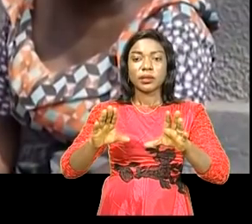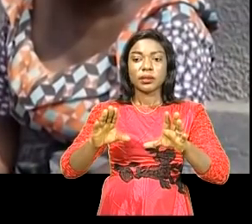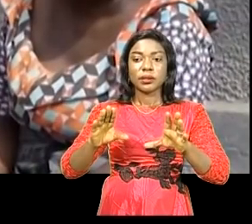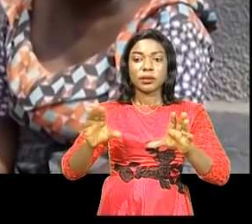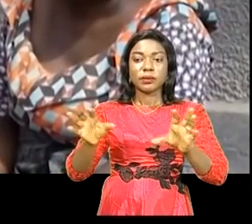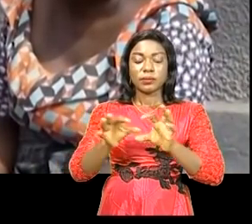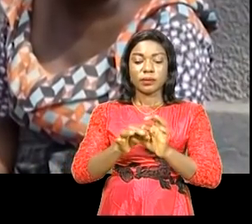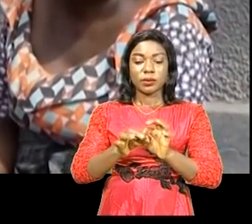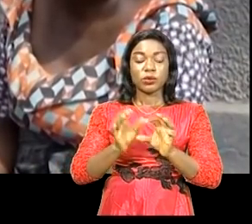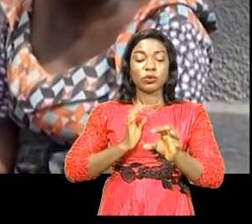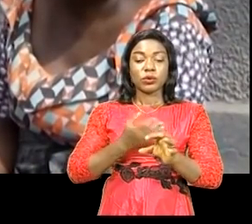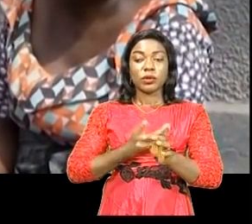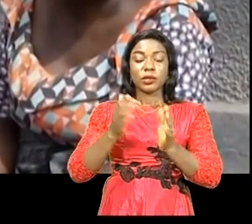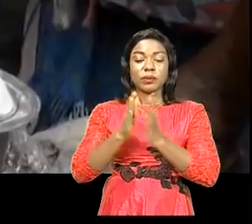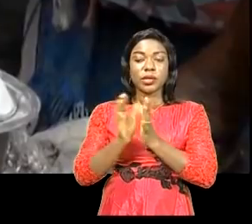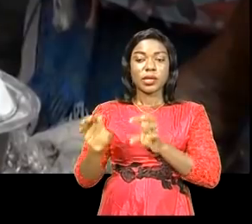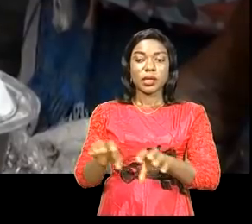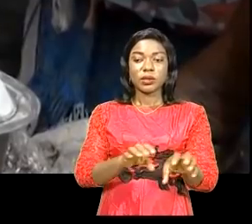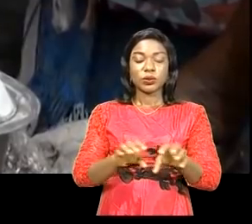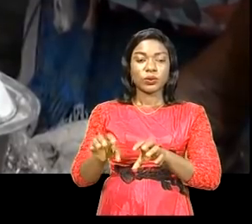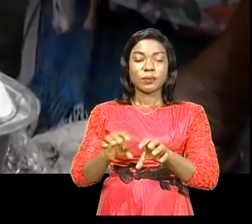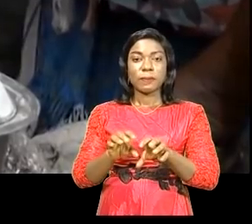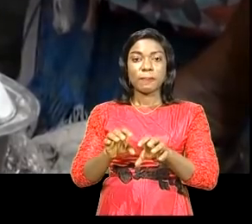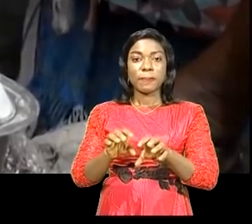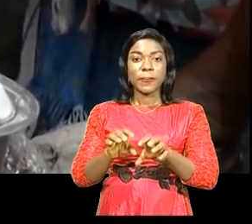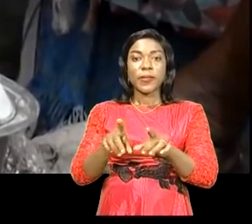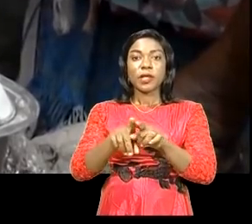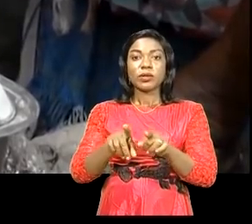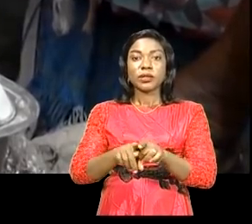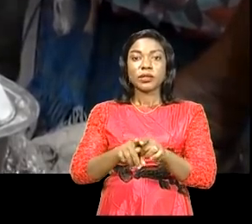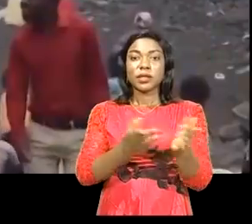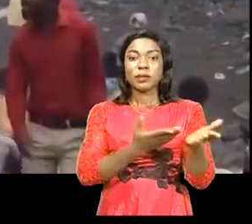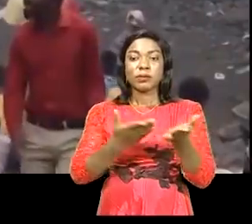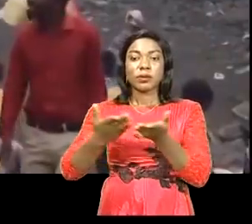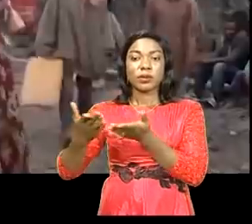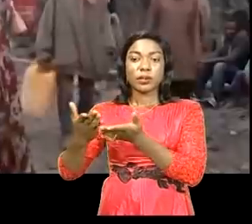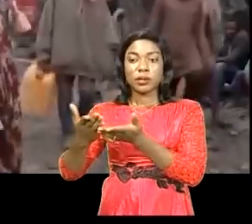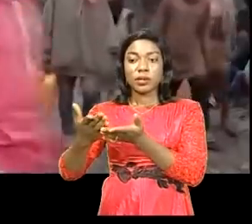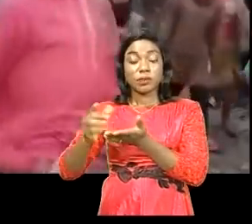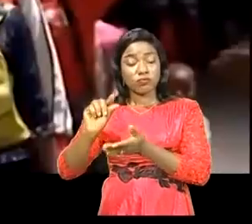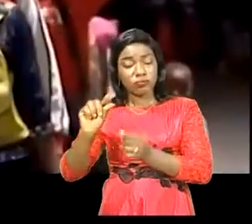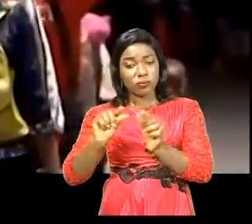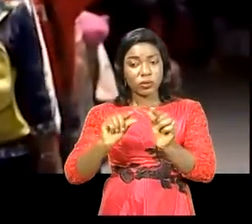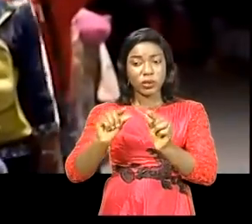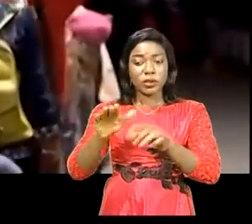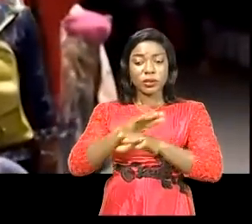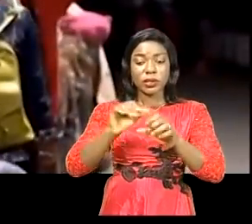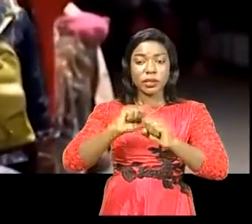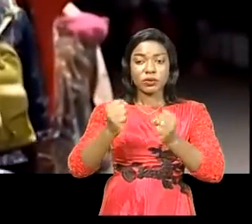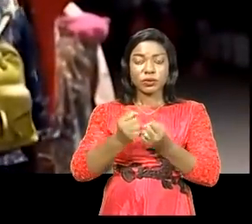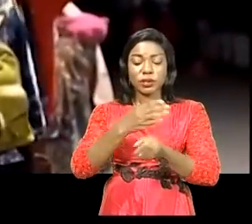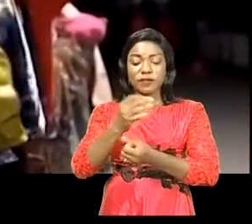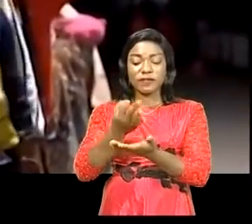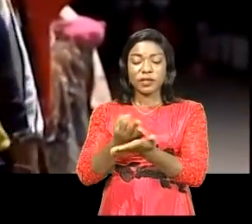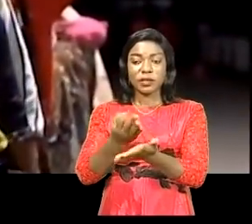notre prière à l'action qui constitue en fait à apporter un temps soiffeux sur le plan social, sur le plan financier